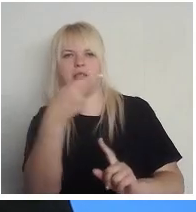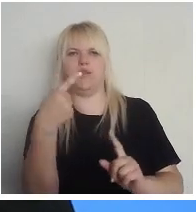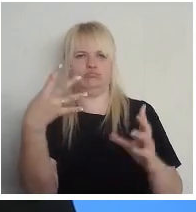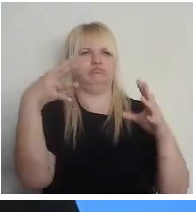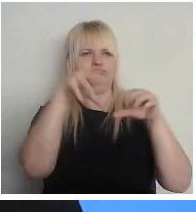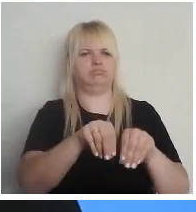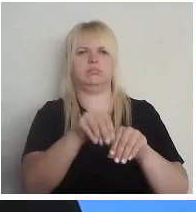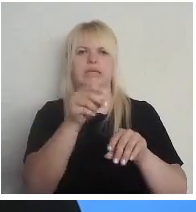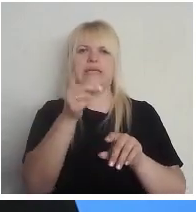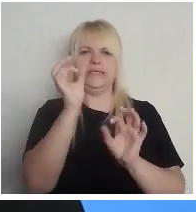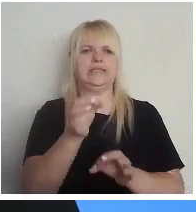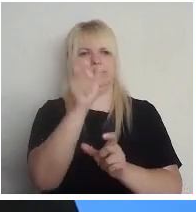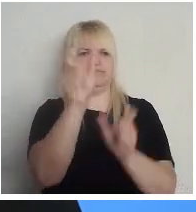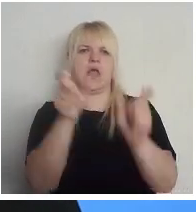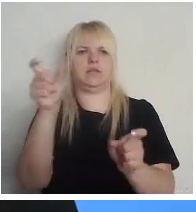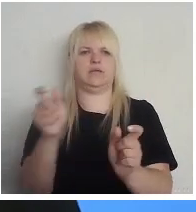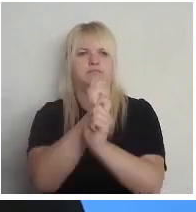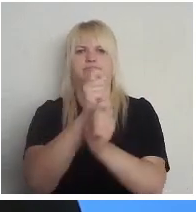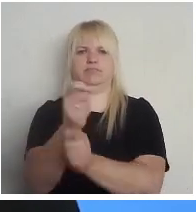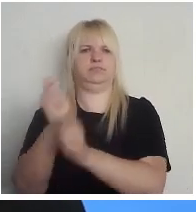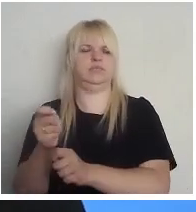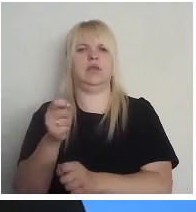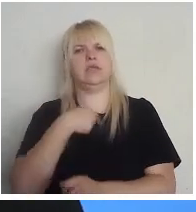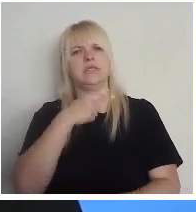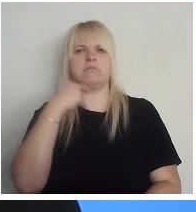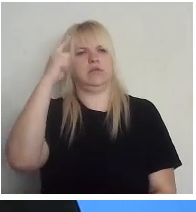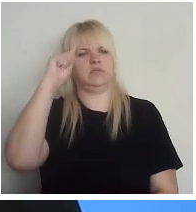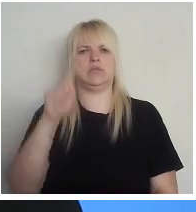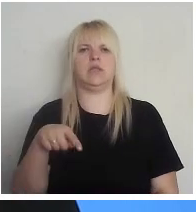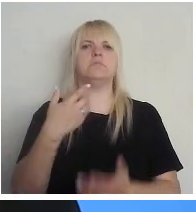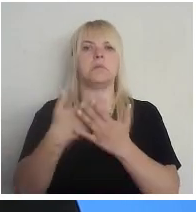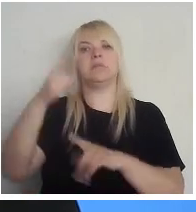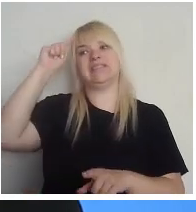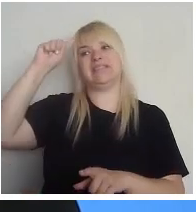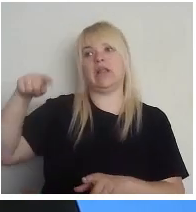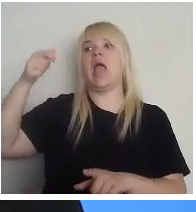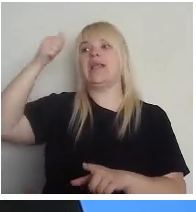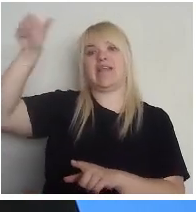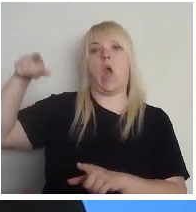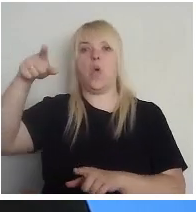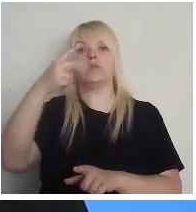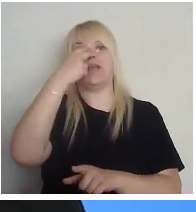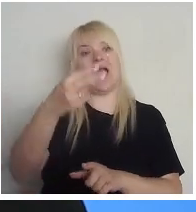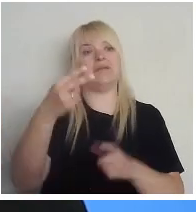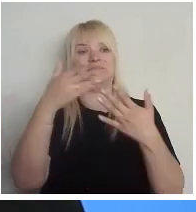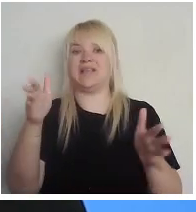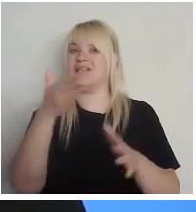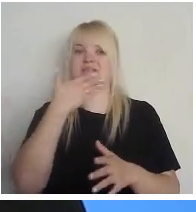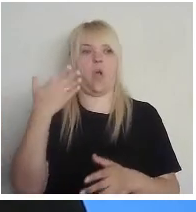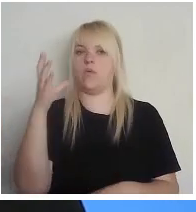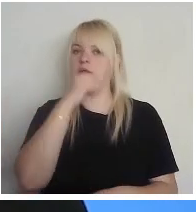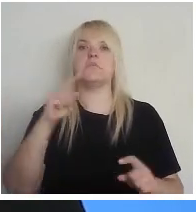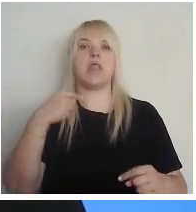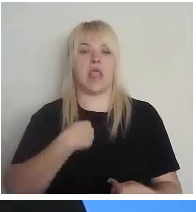kandidātiem. Es zinu, ka igaunijas vai citu valstu e-vēlēšanās tas nav iespējams, bet es sev, kā Latvijas